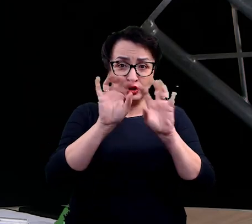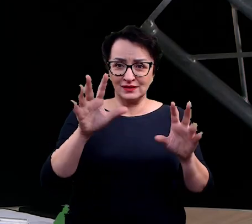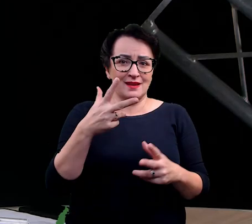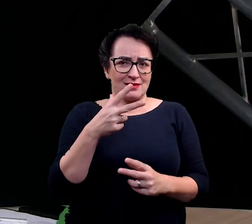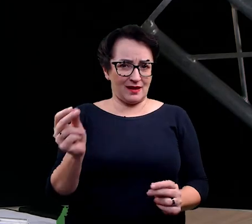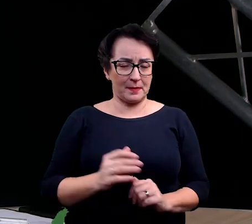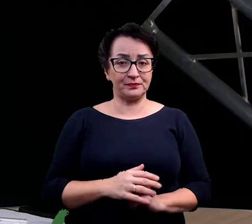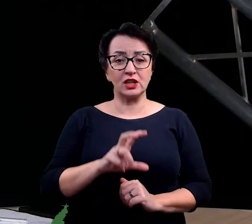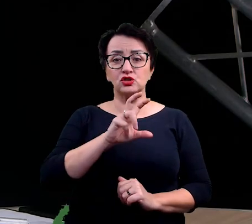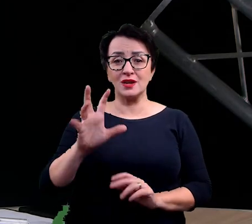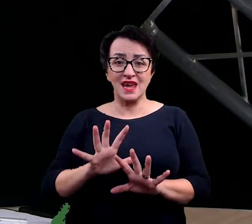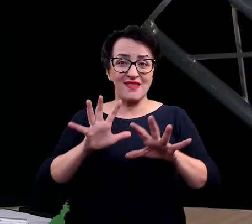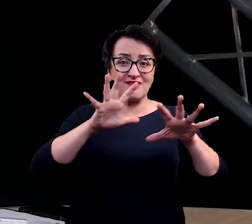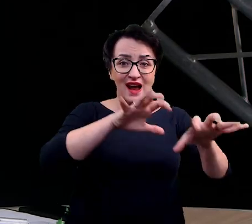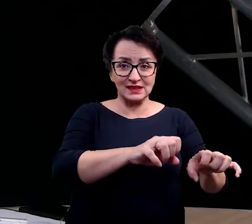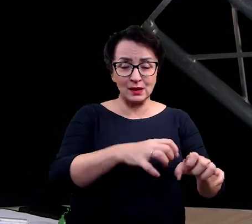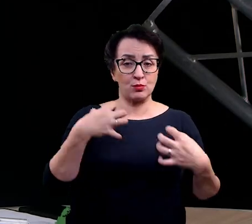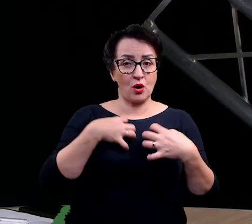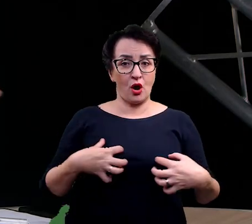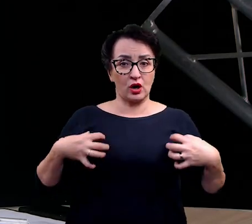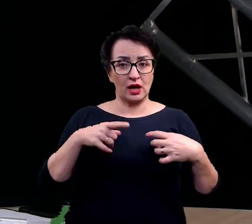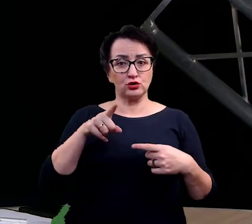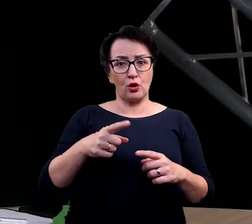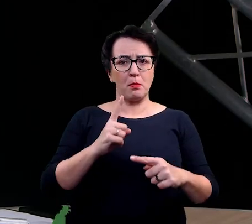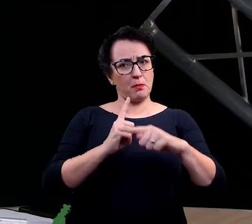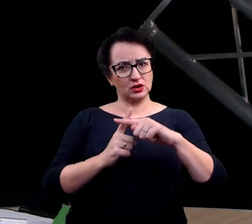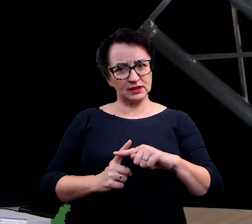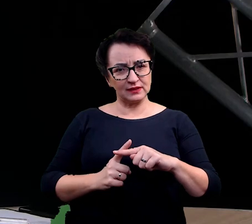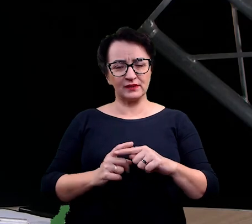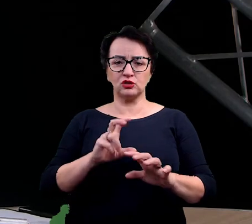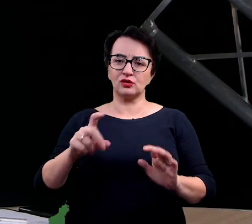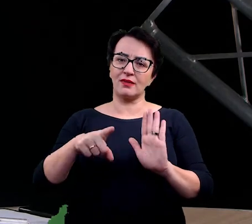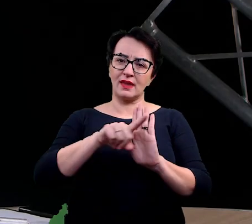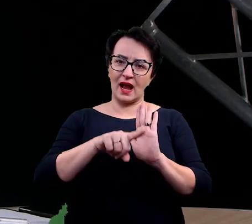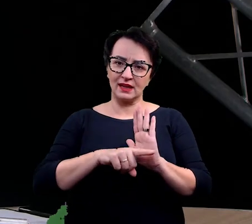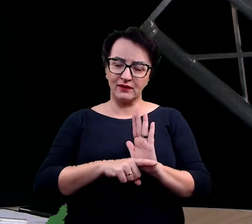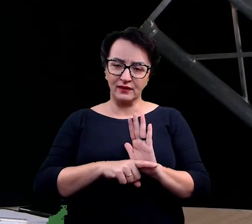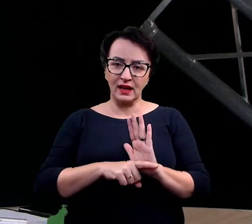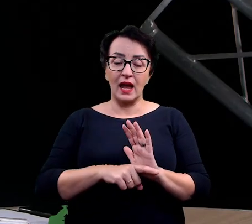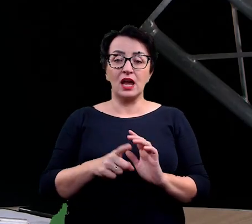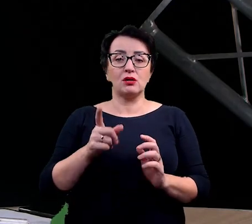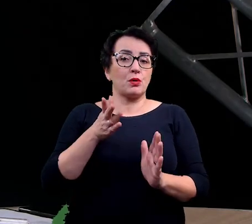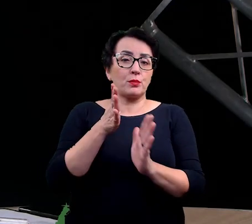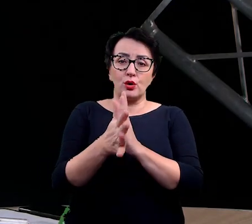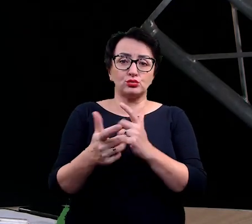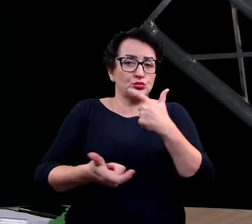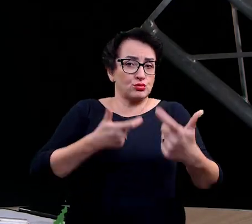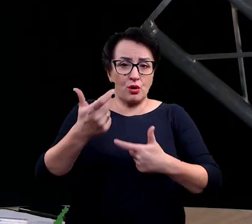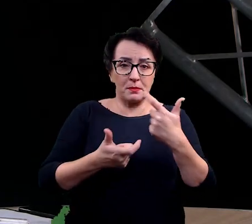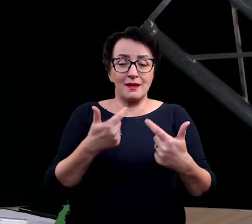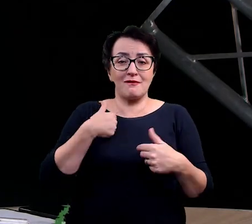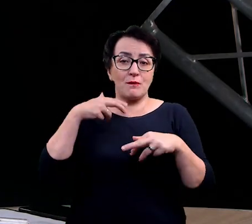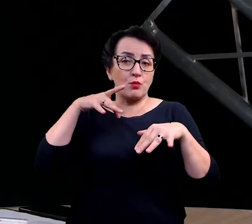inwazje biologiczne są czymś pożytycznym, negatywnym? To się po prostu dzieje i nie mamy na to